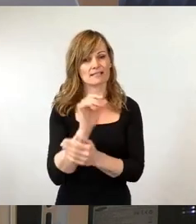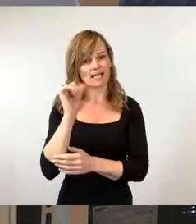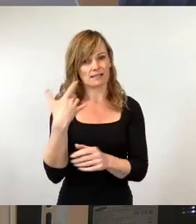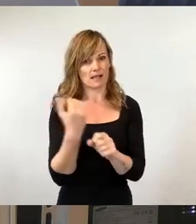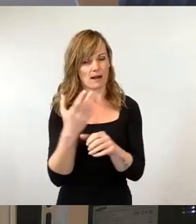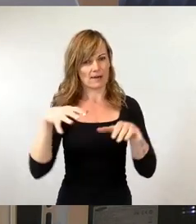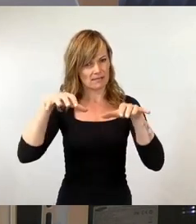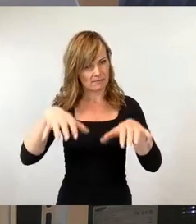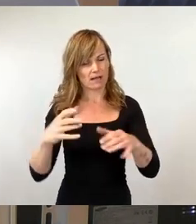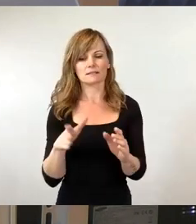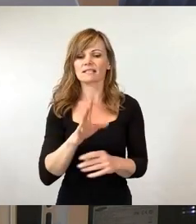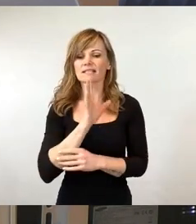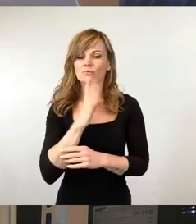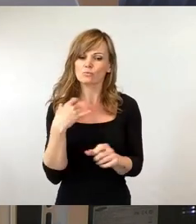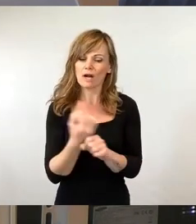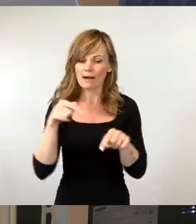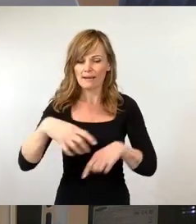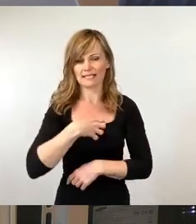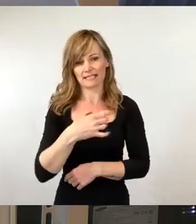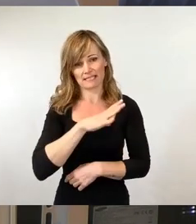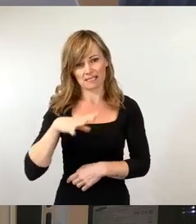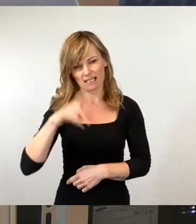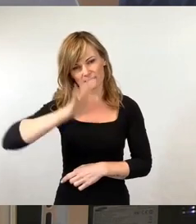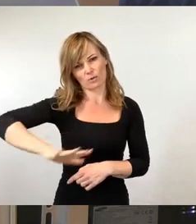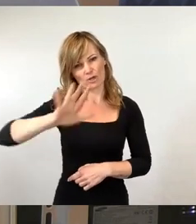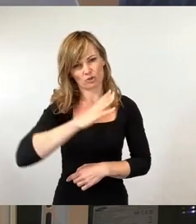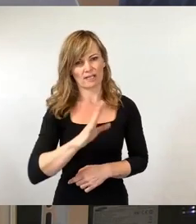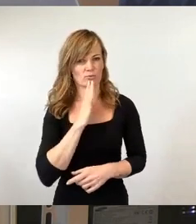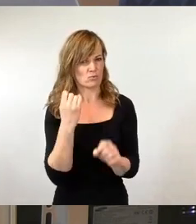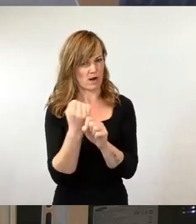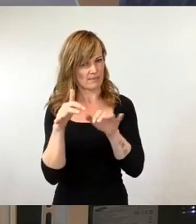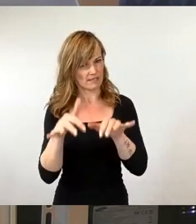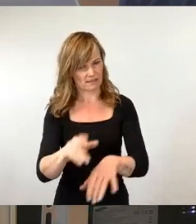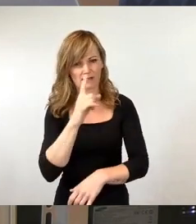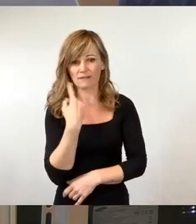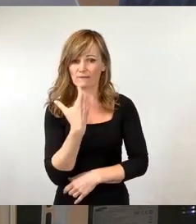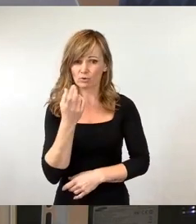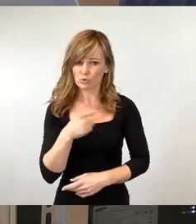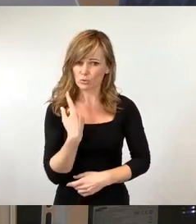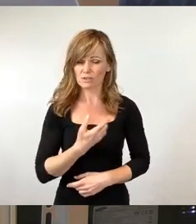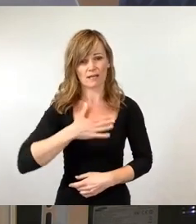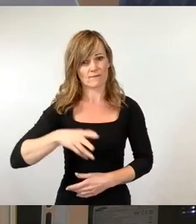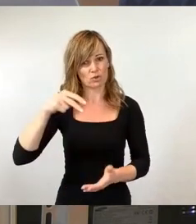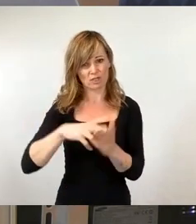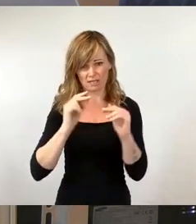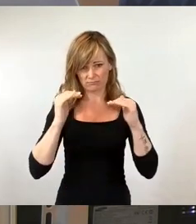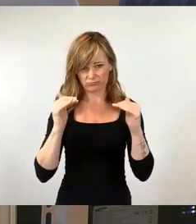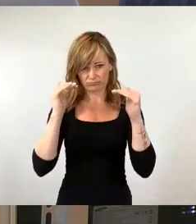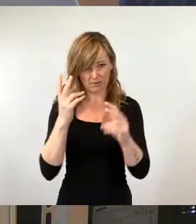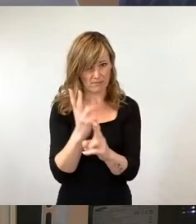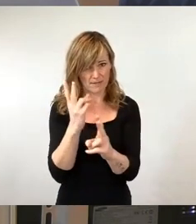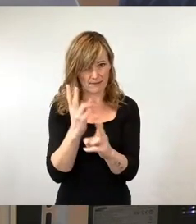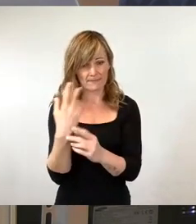in Dresden, in Sachsen und in ganz Deutschland, wenn wir unseren Wohlstand erhalten wollen, Wachstum generieren und die Herausforderungen in Zukunft bewältigen wollen.